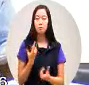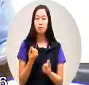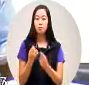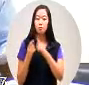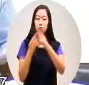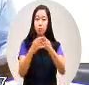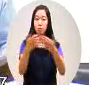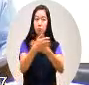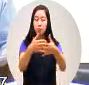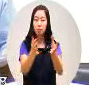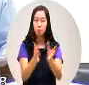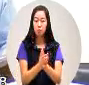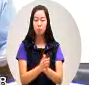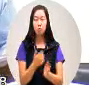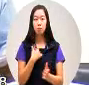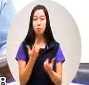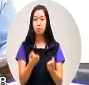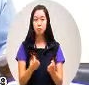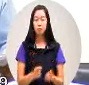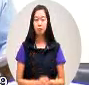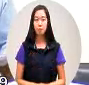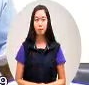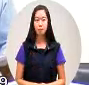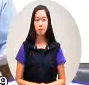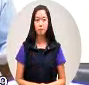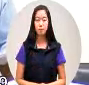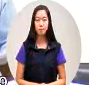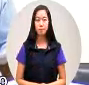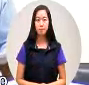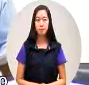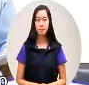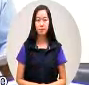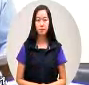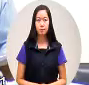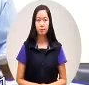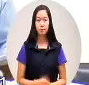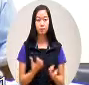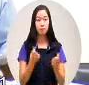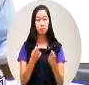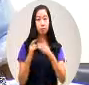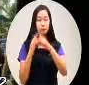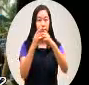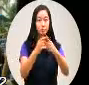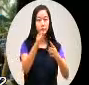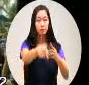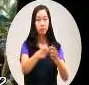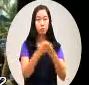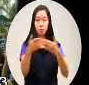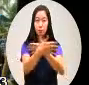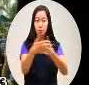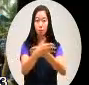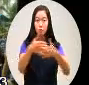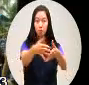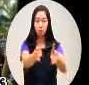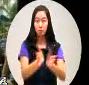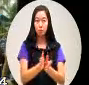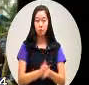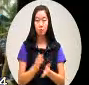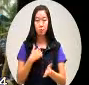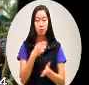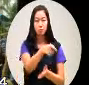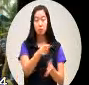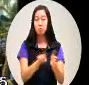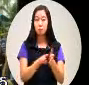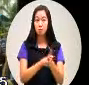部来下一张我们看这个是呢我到过交通这个是在交通部我当